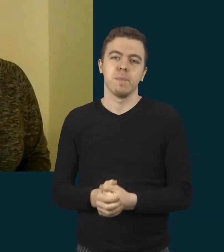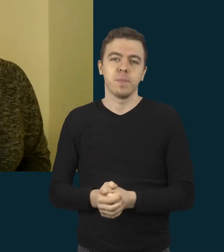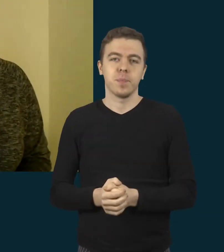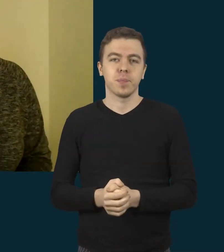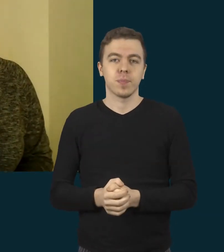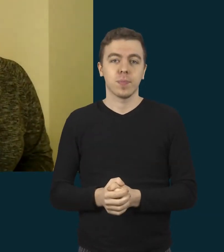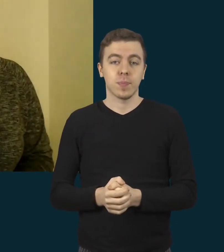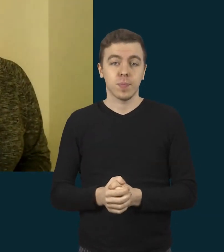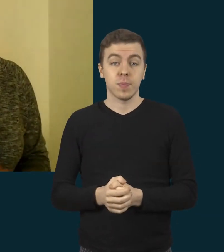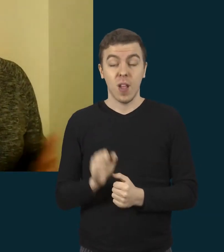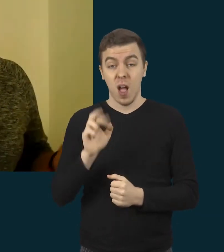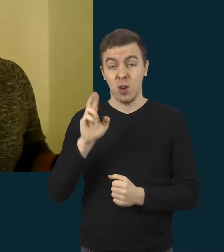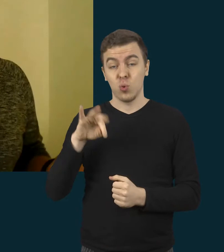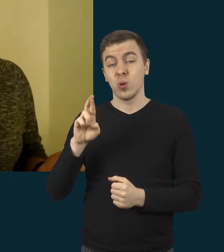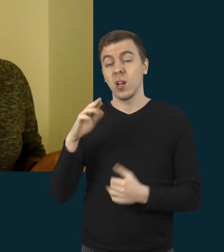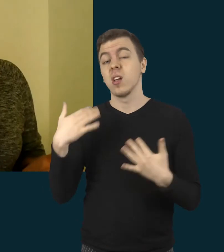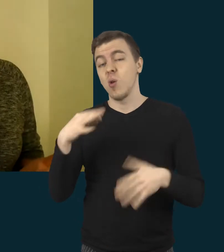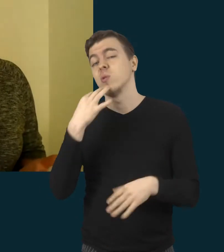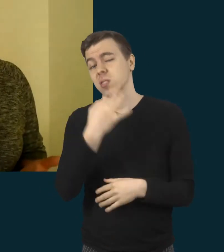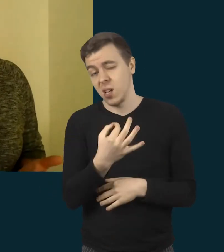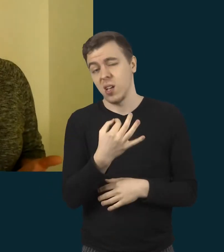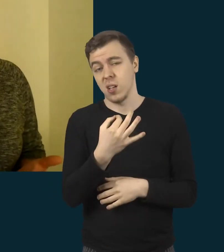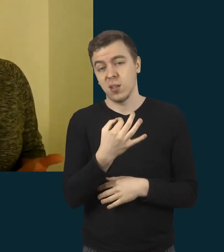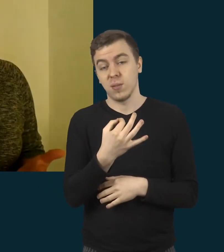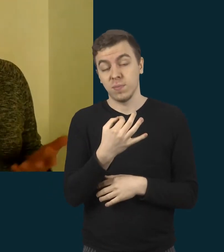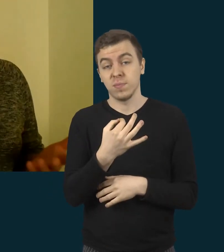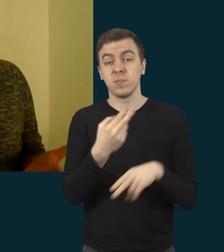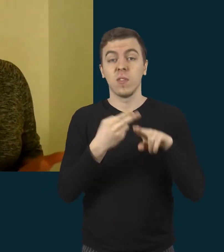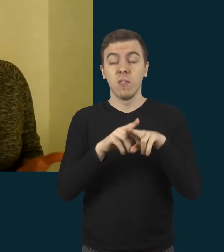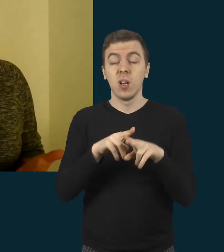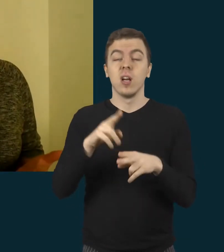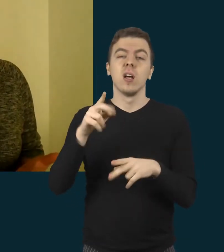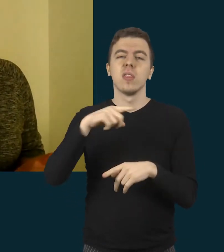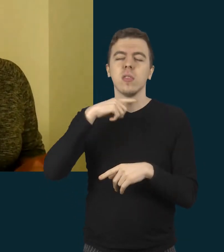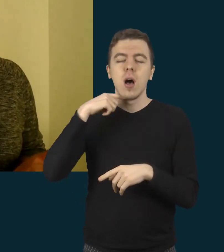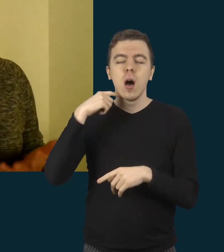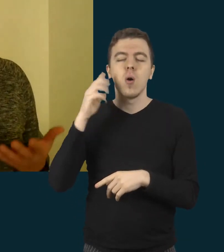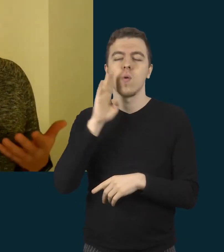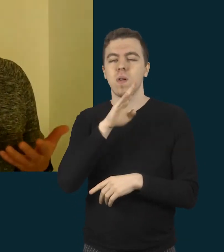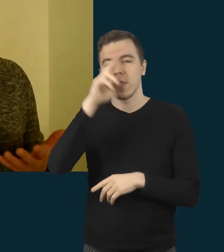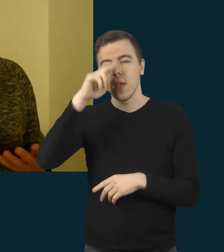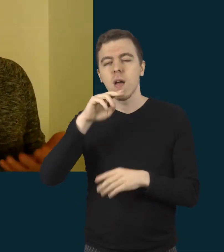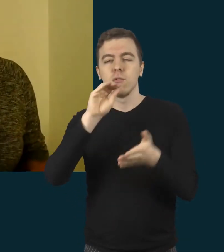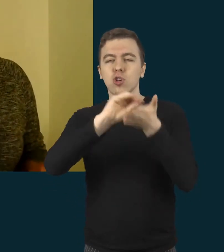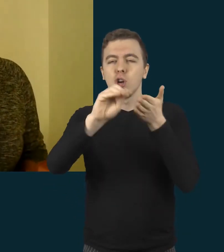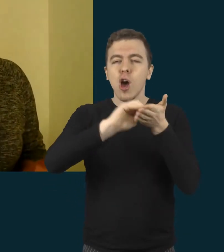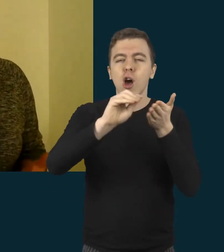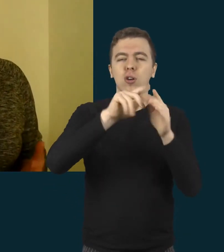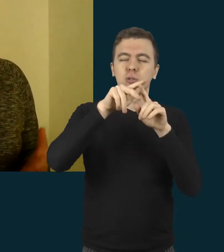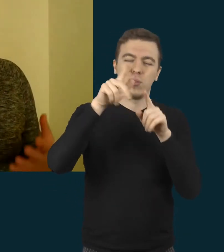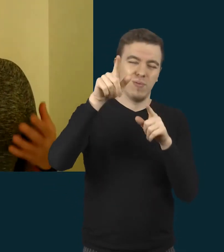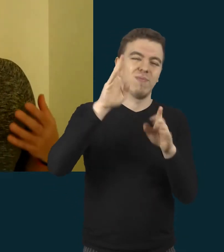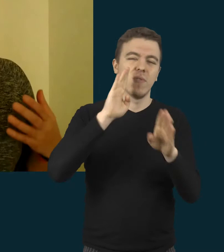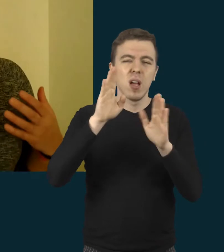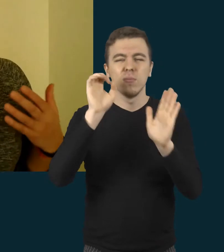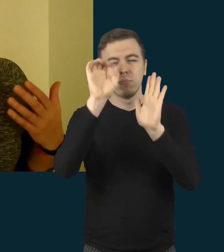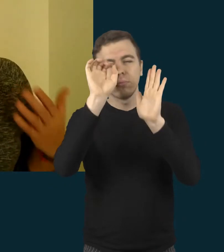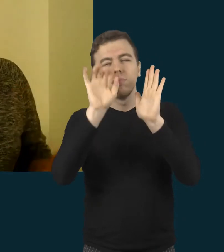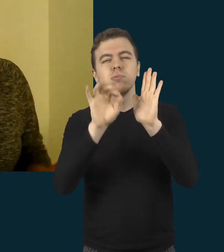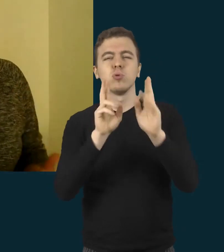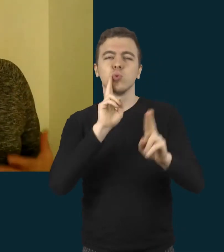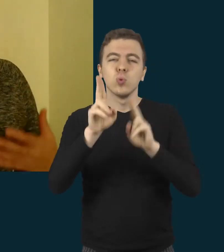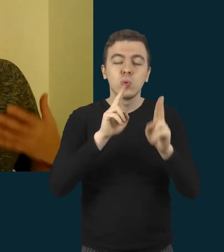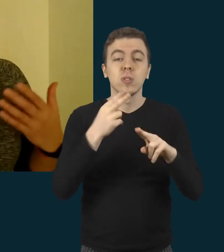toj erdvėjai buvo tiek tėvų rašymų, kad tikrai buvo perkrauta. Visi